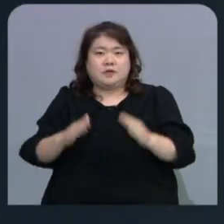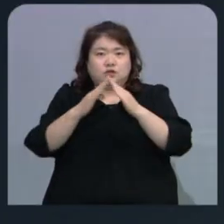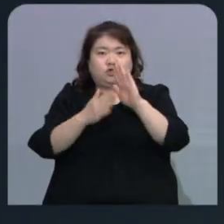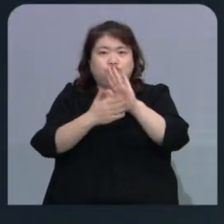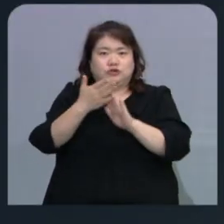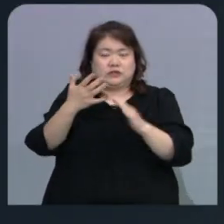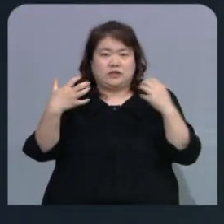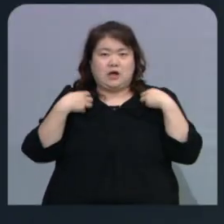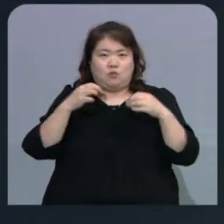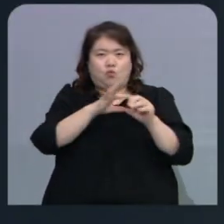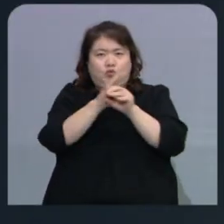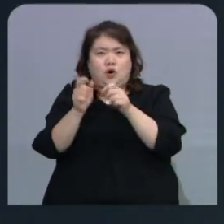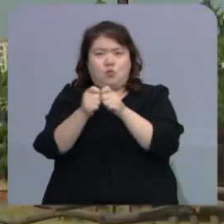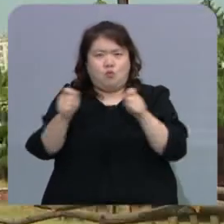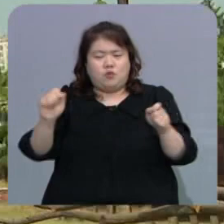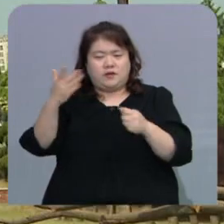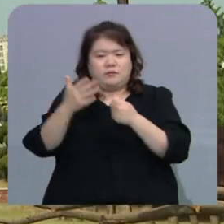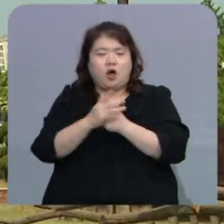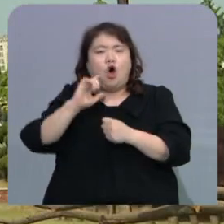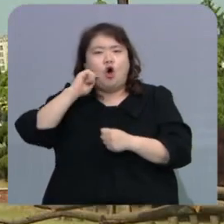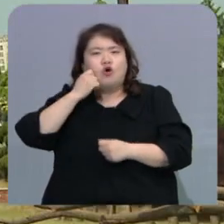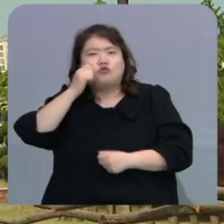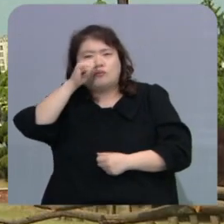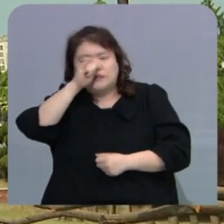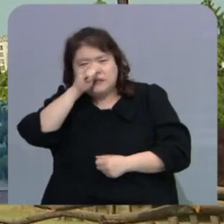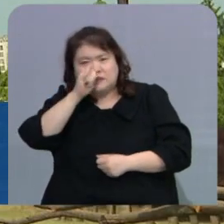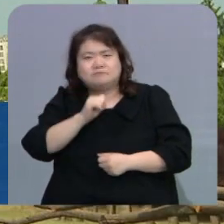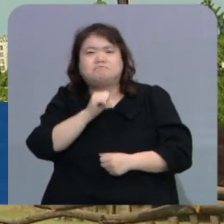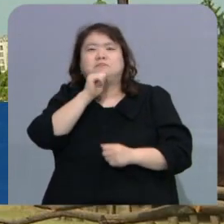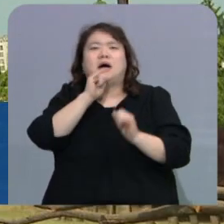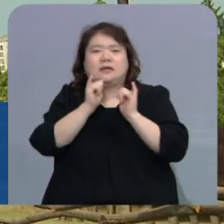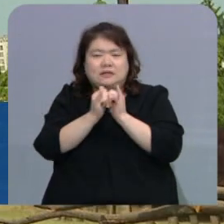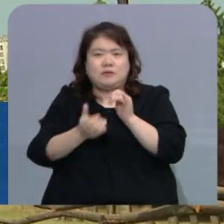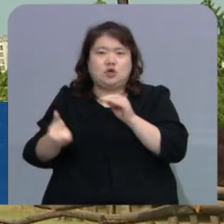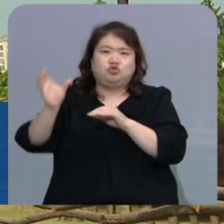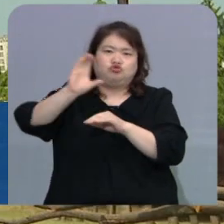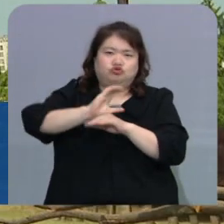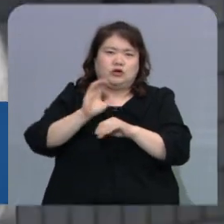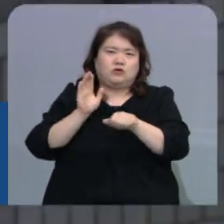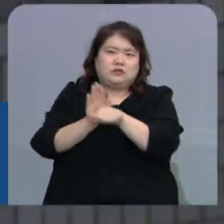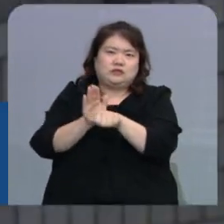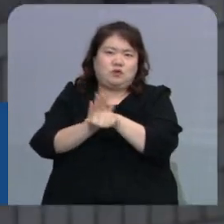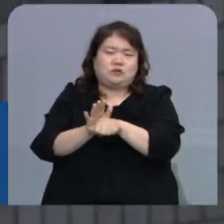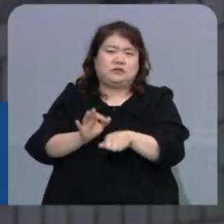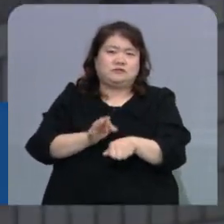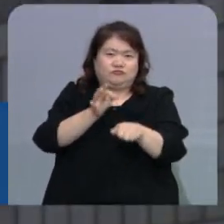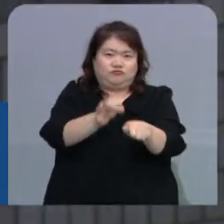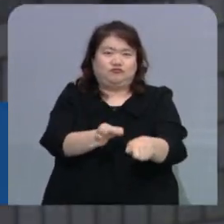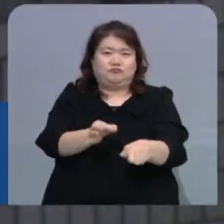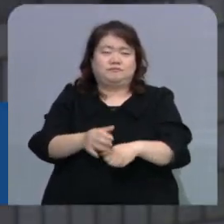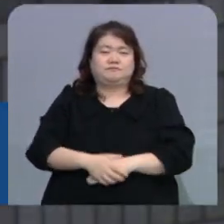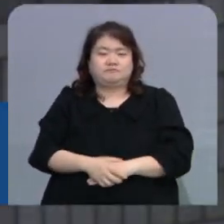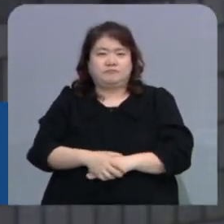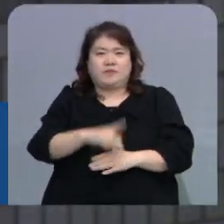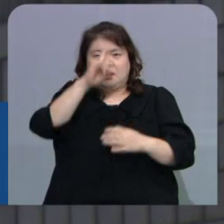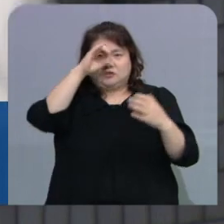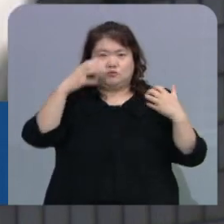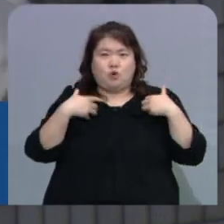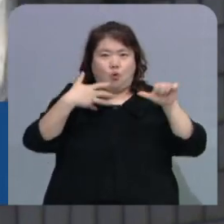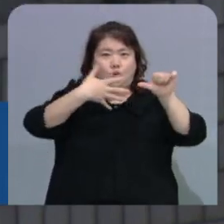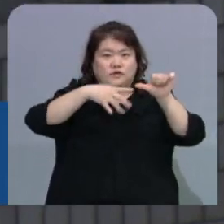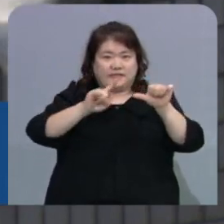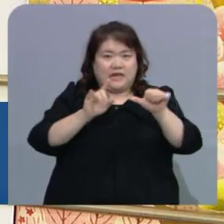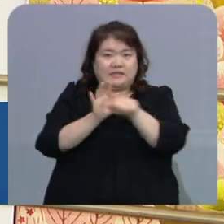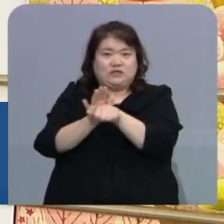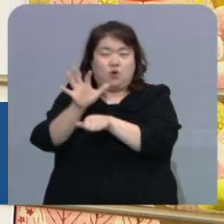전주시가 코로나19 장기화로 어려움을 겪는 저소득층에게 추가 국민지원금을 지급합니다. 정부의 5차